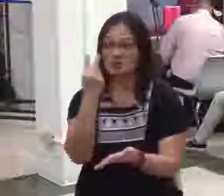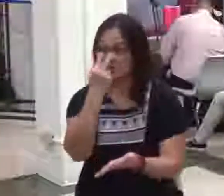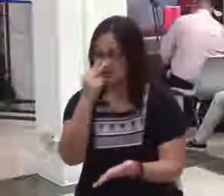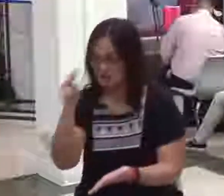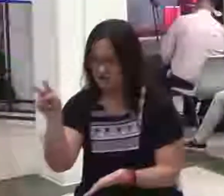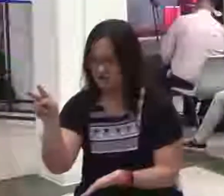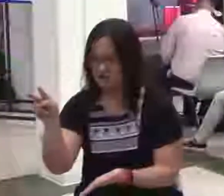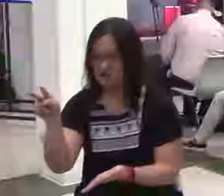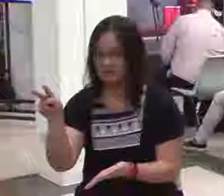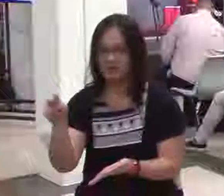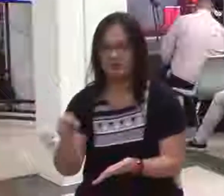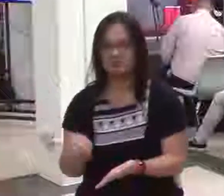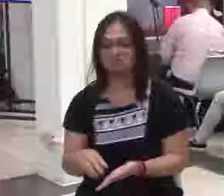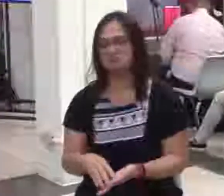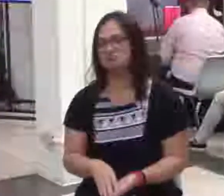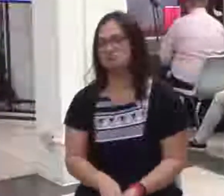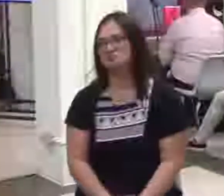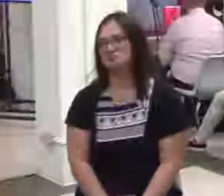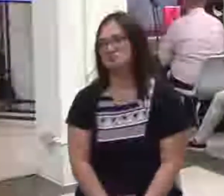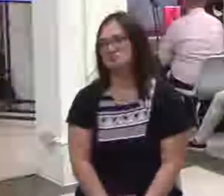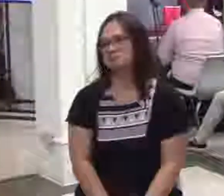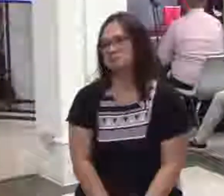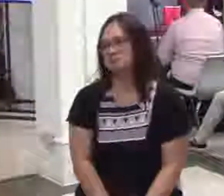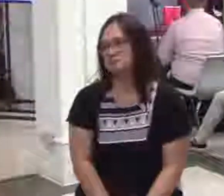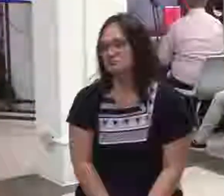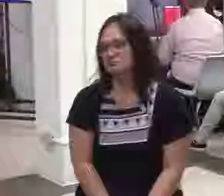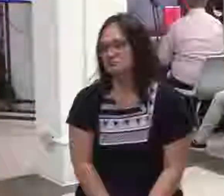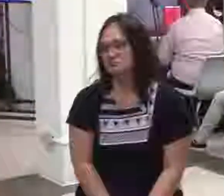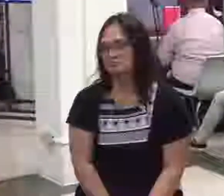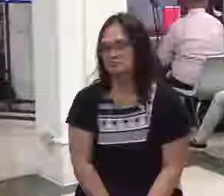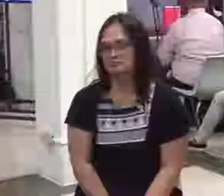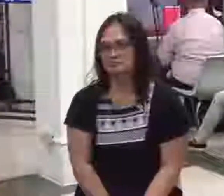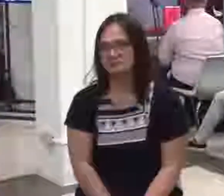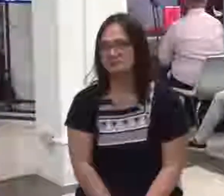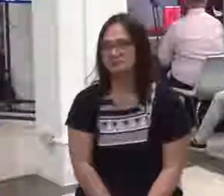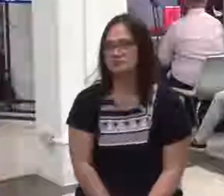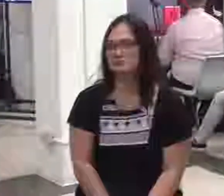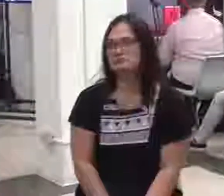Okay? Kasi nag-i-invite po tayo ng maraming kung ano-ano mga